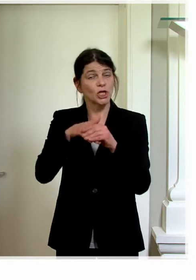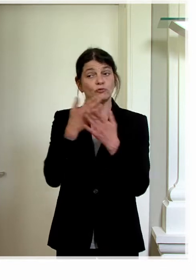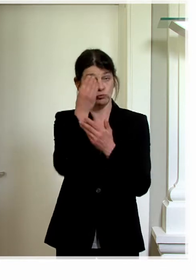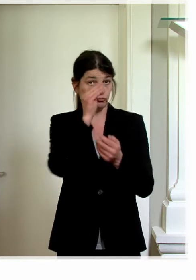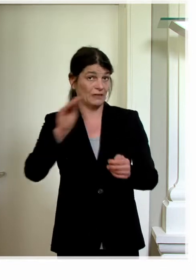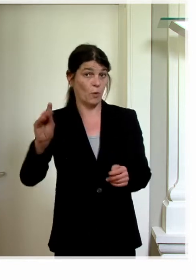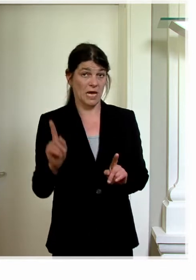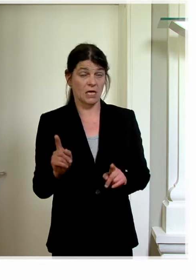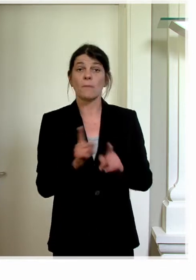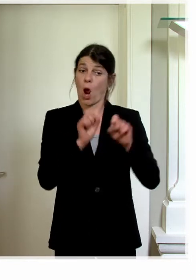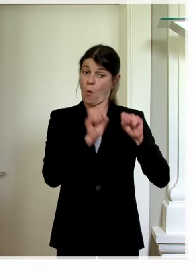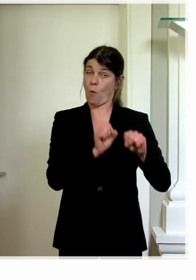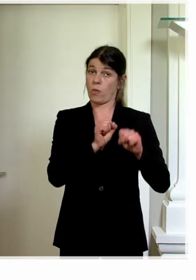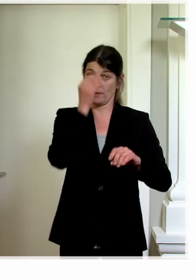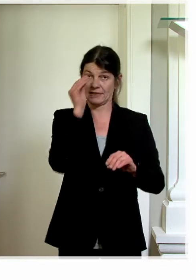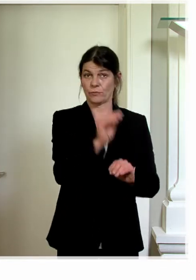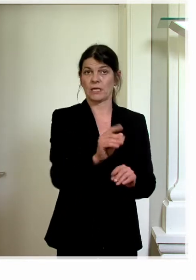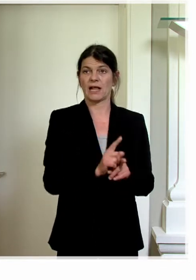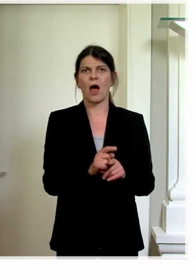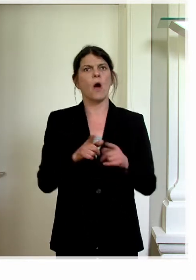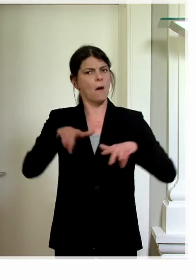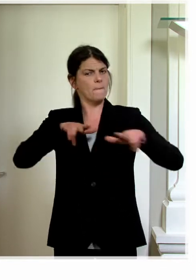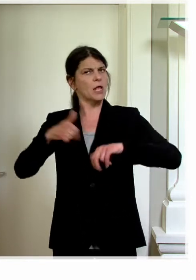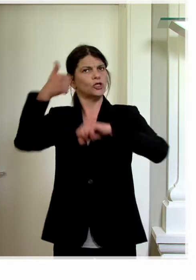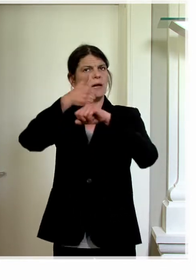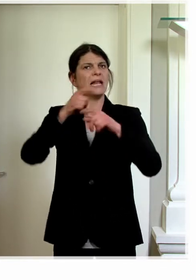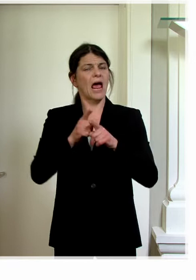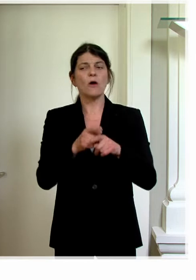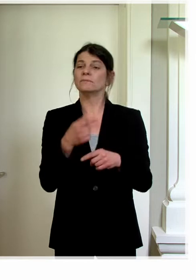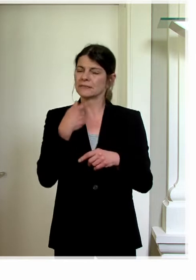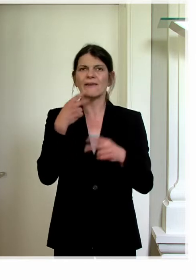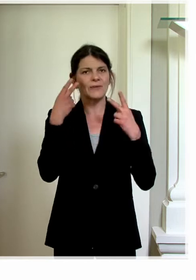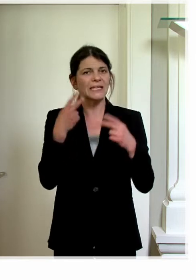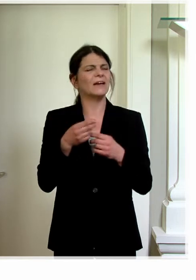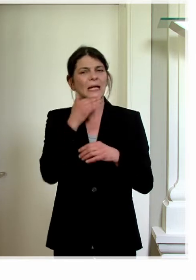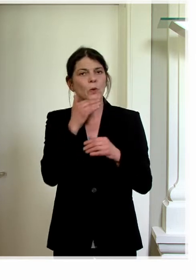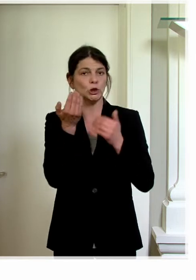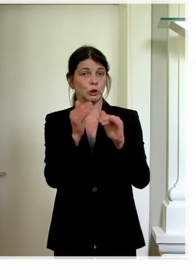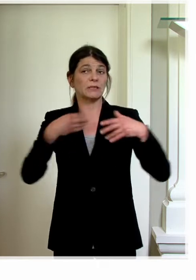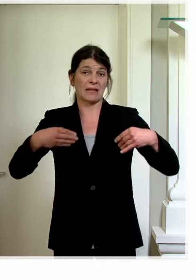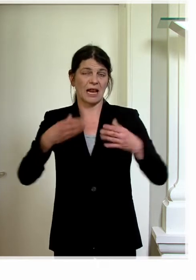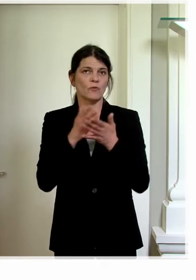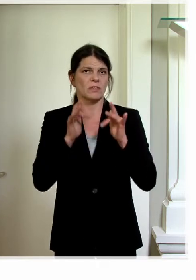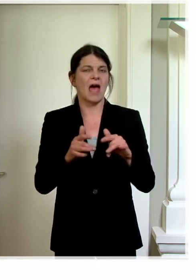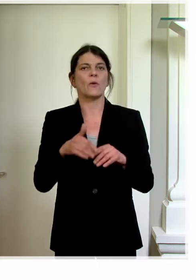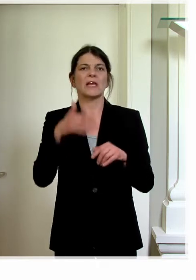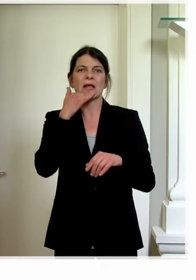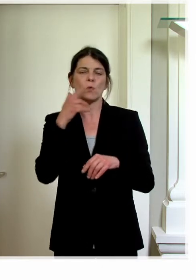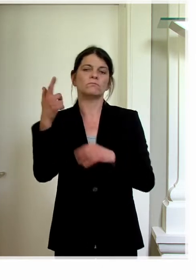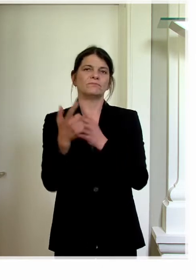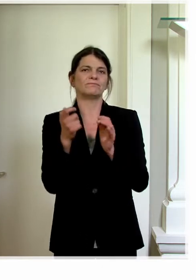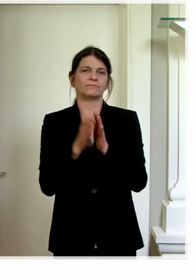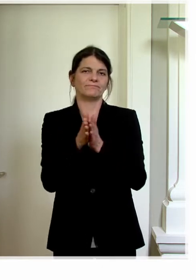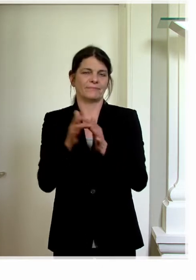informiert, ebenso die Kunden. Und es geht auch um Management, da geht es darum, dass man genügend Schutzmaterial vorrätig hat und genügend Desinfektionsmaterial